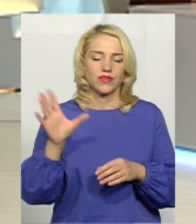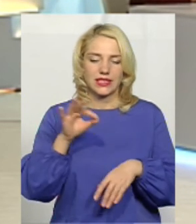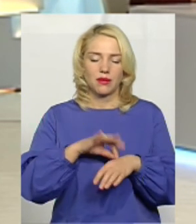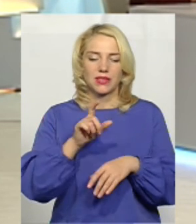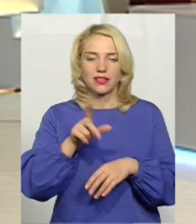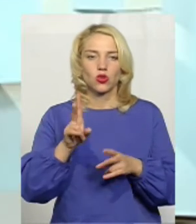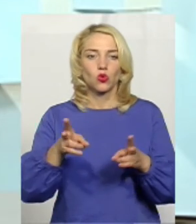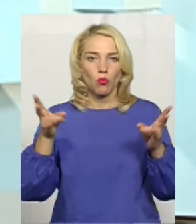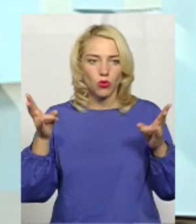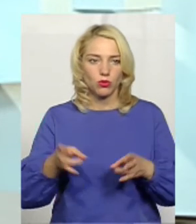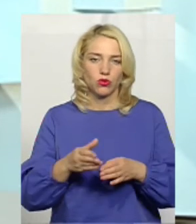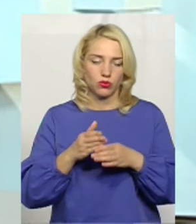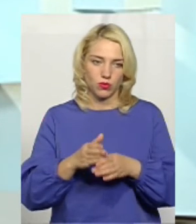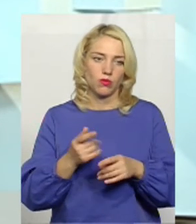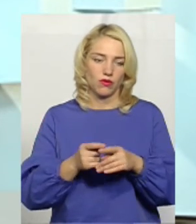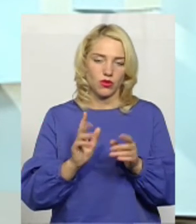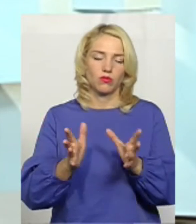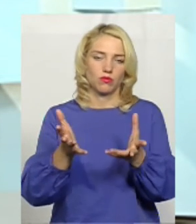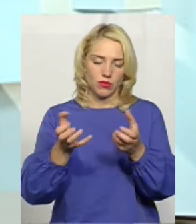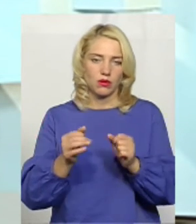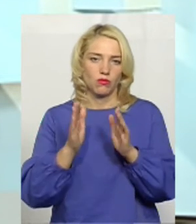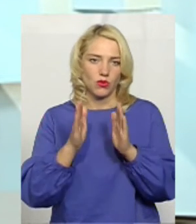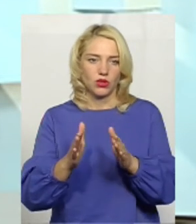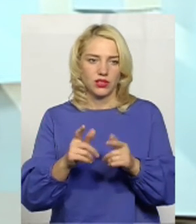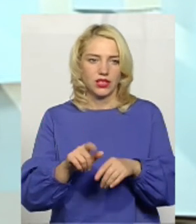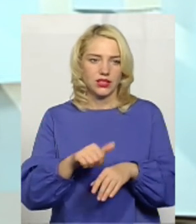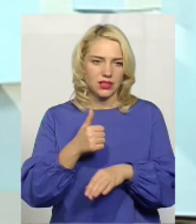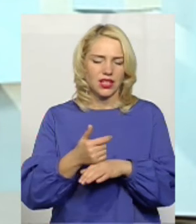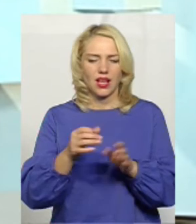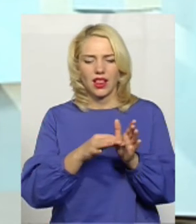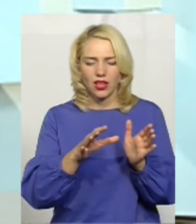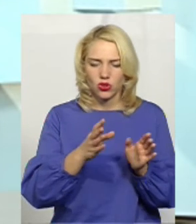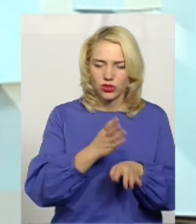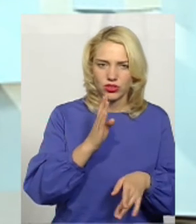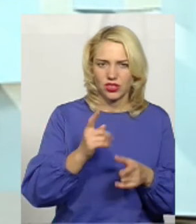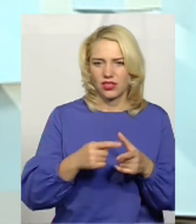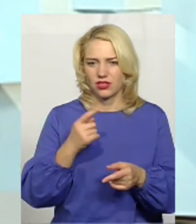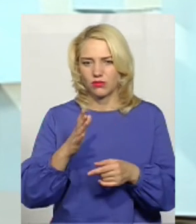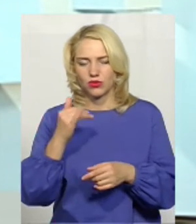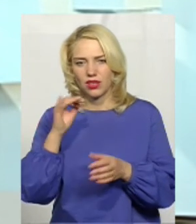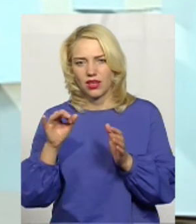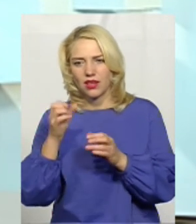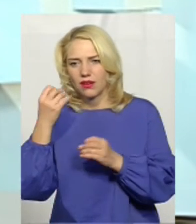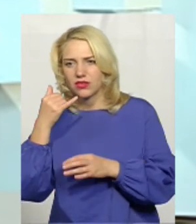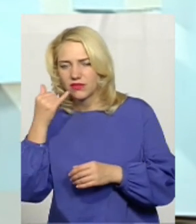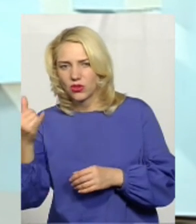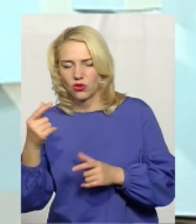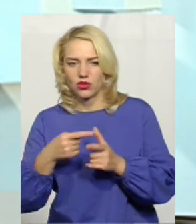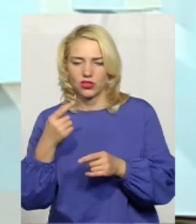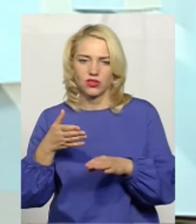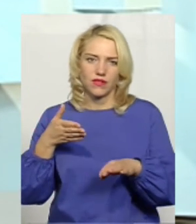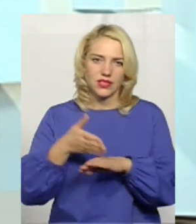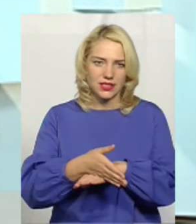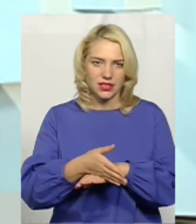які потребують допомоги, вони були прийняті. Чи це буде електронна черга, чи це буде телефонний дзвінок, чи це буде просто візит,